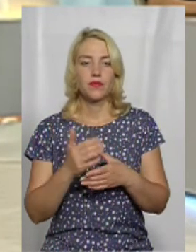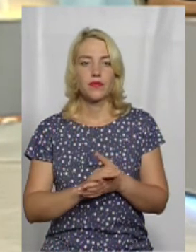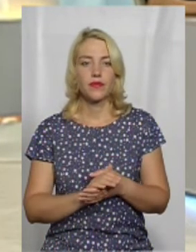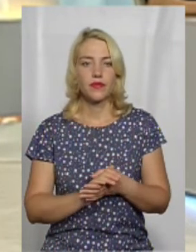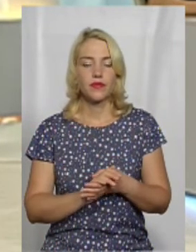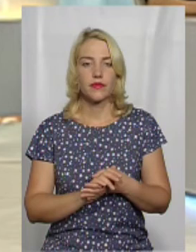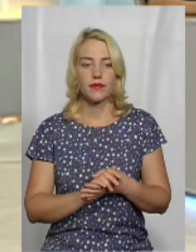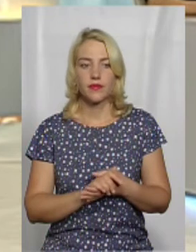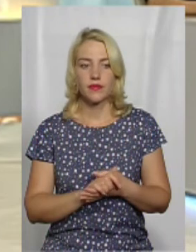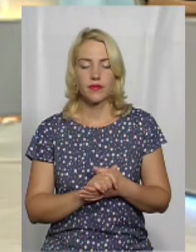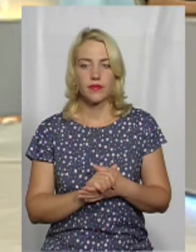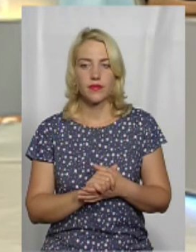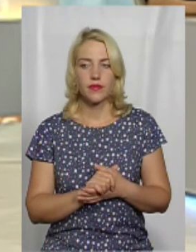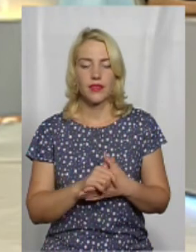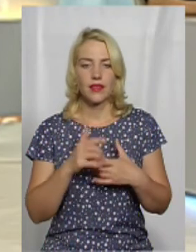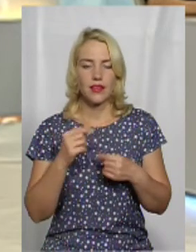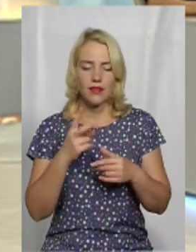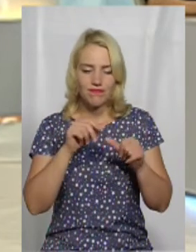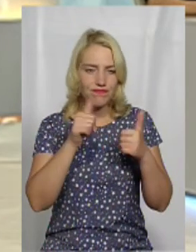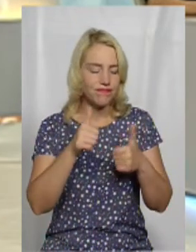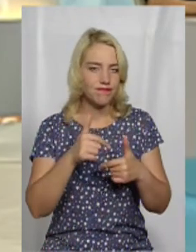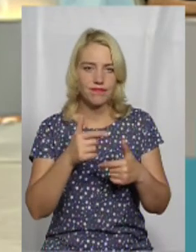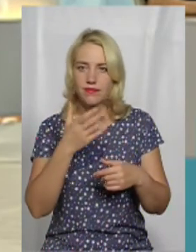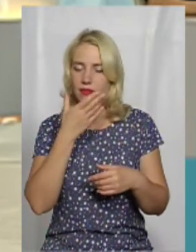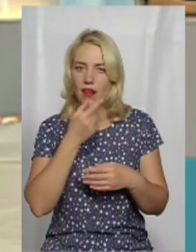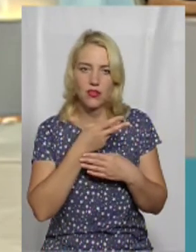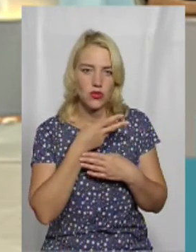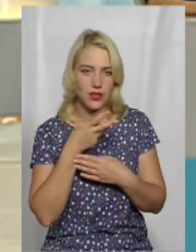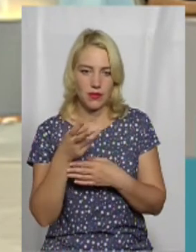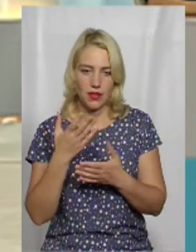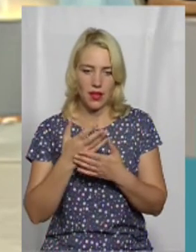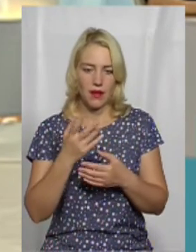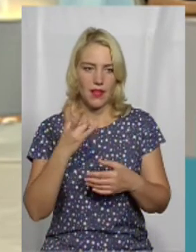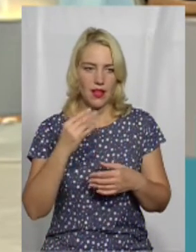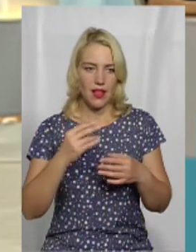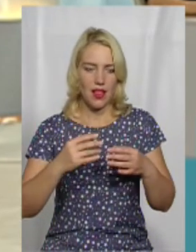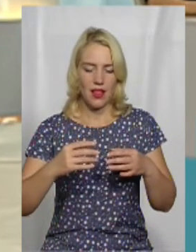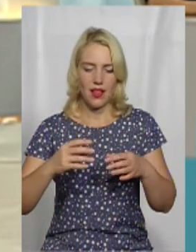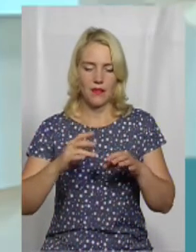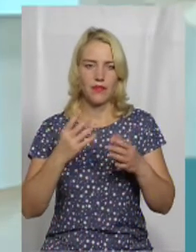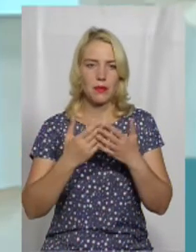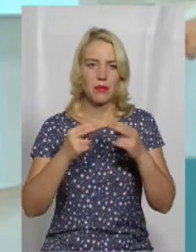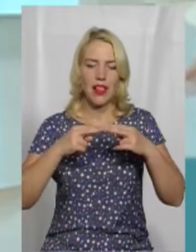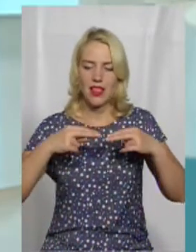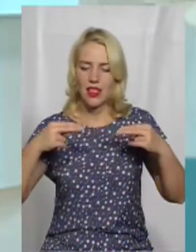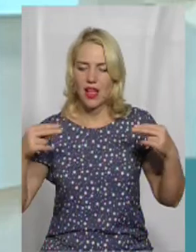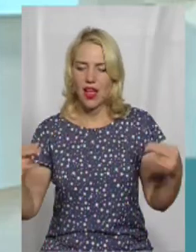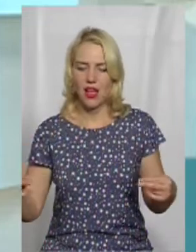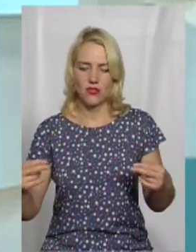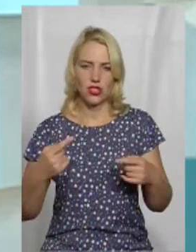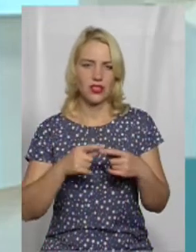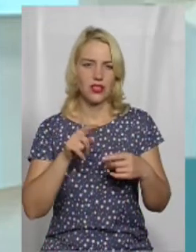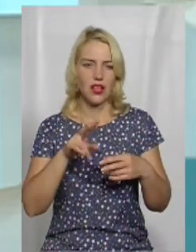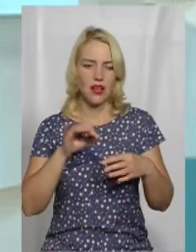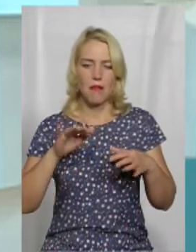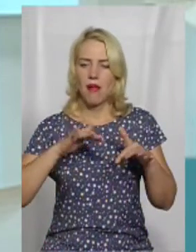з собою. Де виглядає прямо дуже класно. Знімали сцену на набережній, де лавочка в центрі, широка панорама на Монблан і